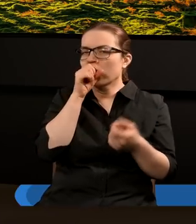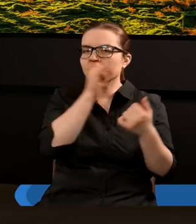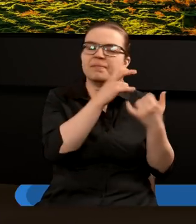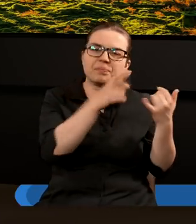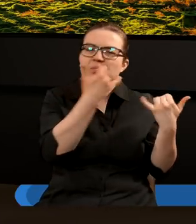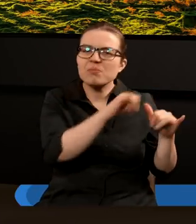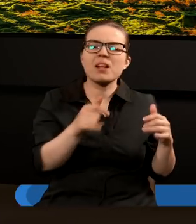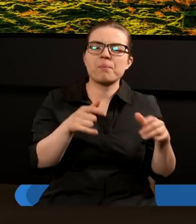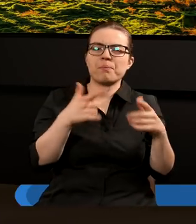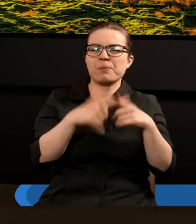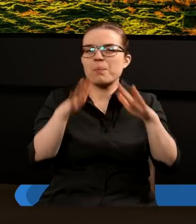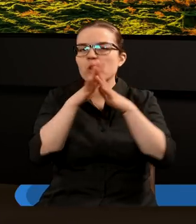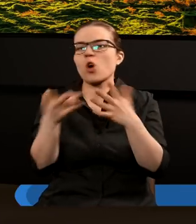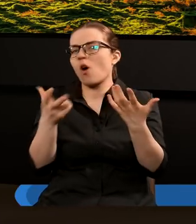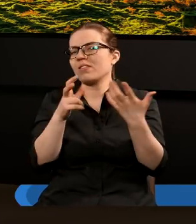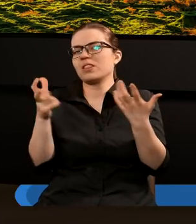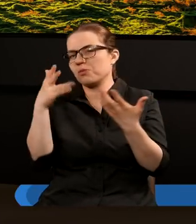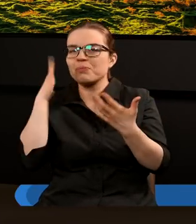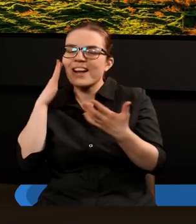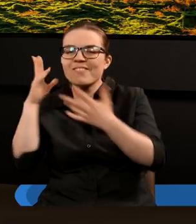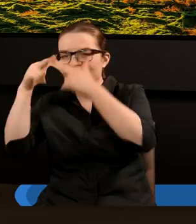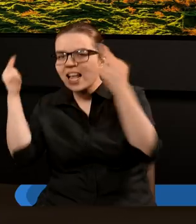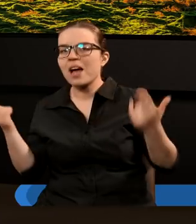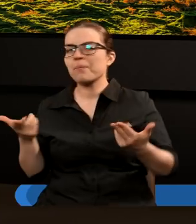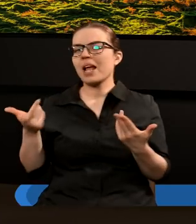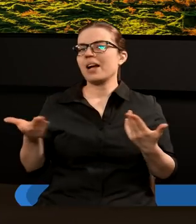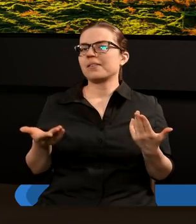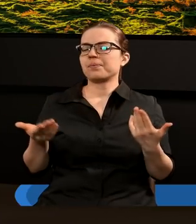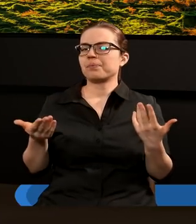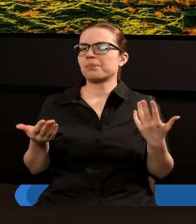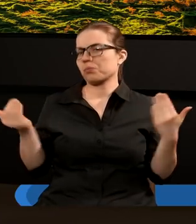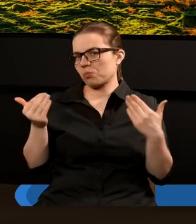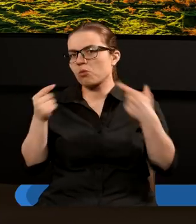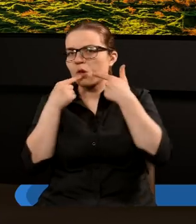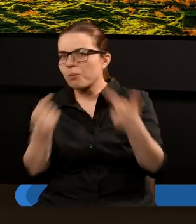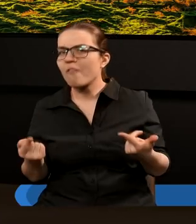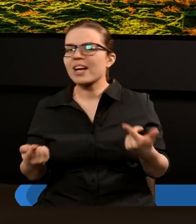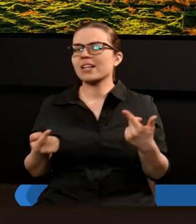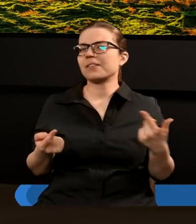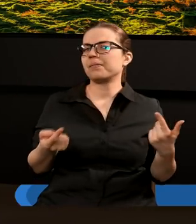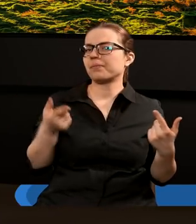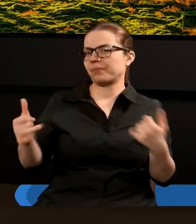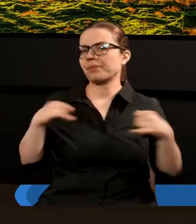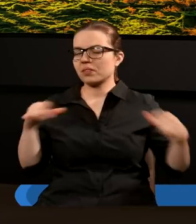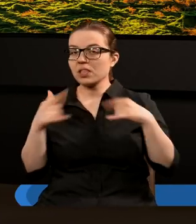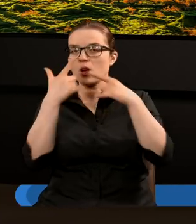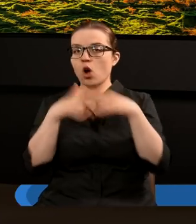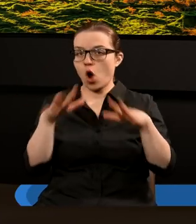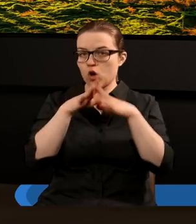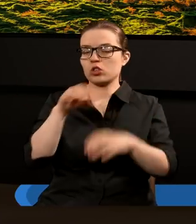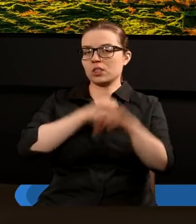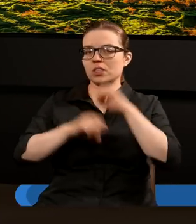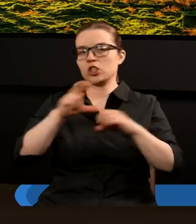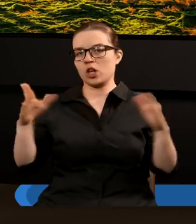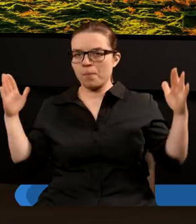przybytkowi, Jego przeciwko tym, którzy mieszkają w niebie. Czy możemy powiedzieć, że władza Kościoła rzymskiego, czy